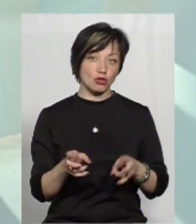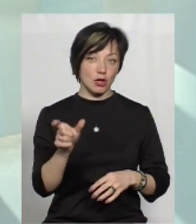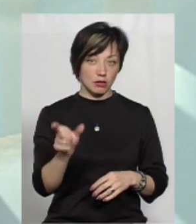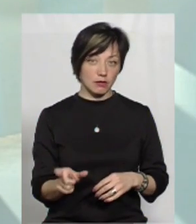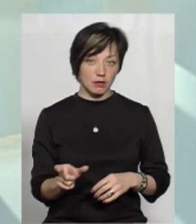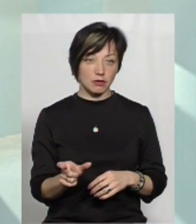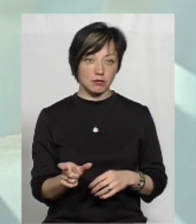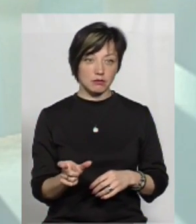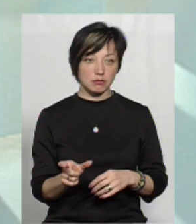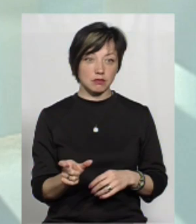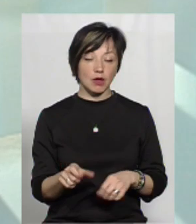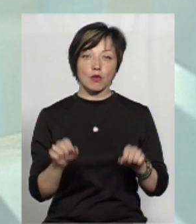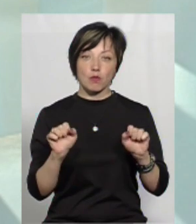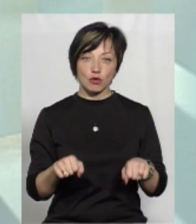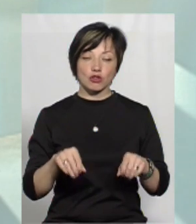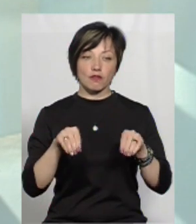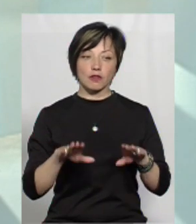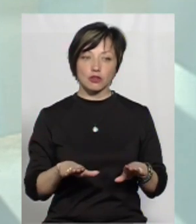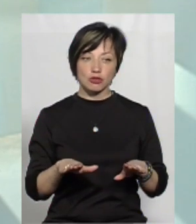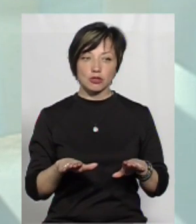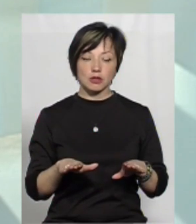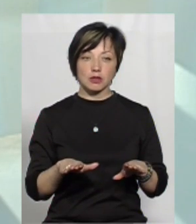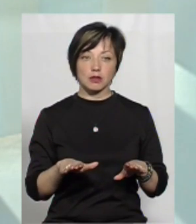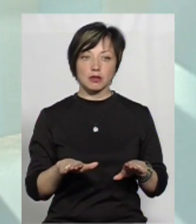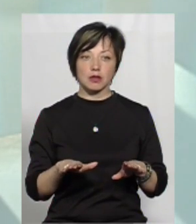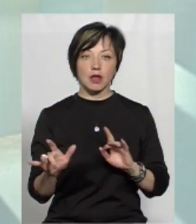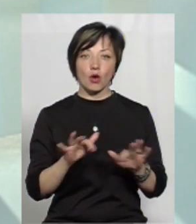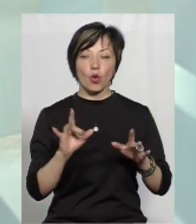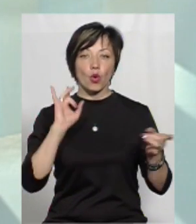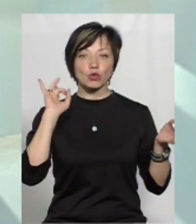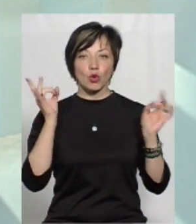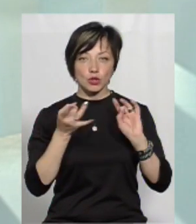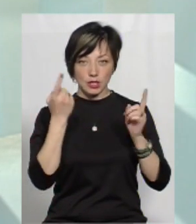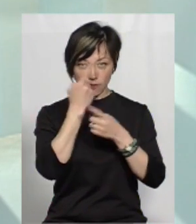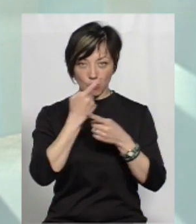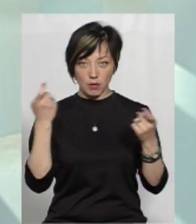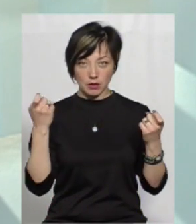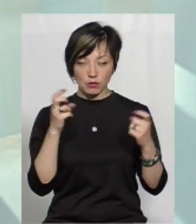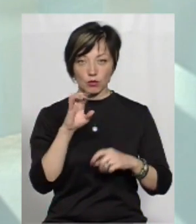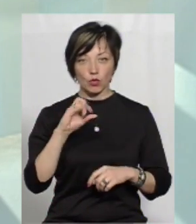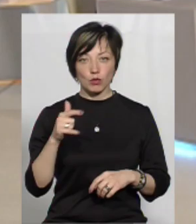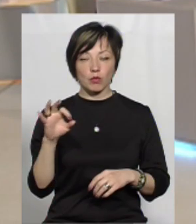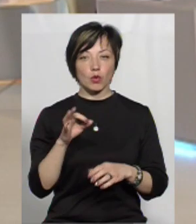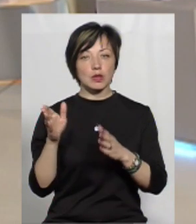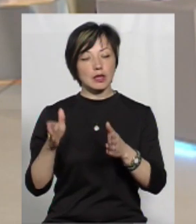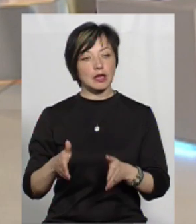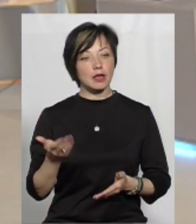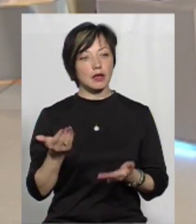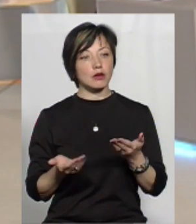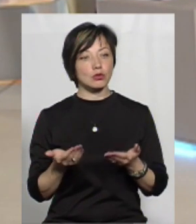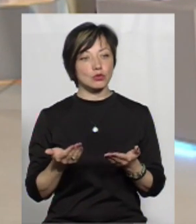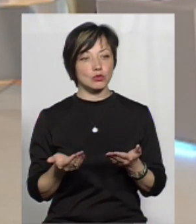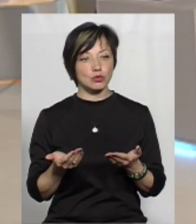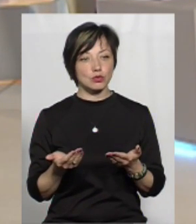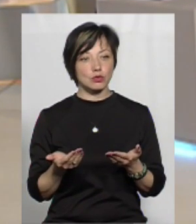може вирішити піти на крок розголошення інформації булінгу щодо неї. Ну, якщо у